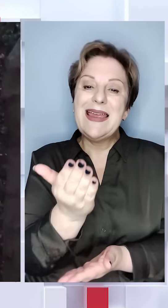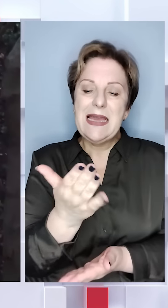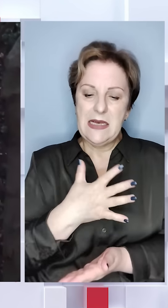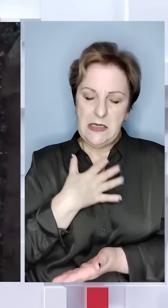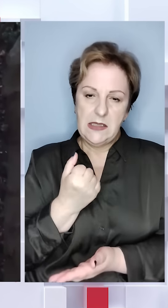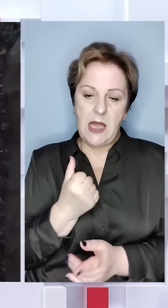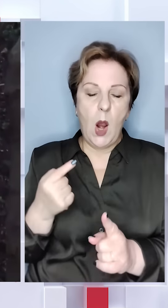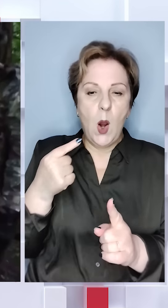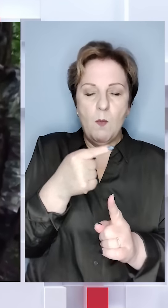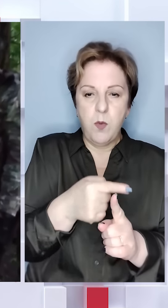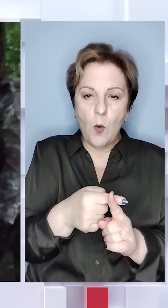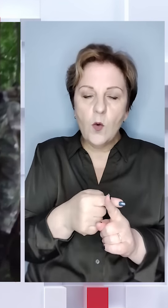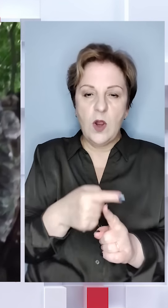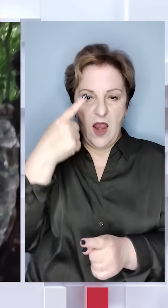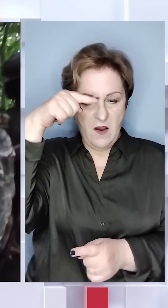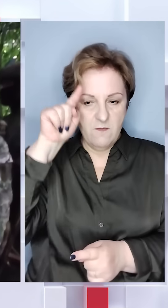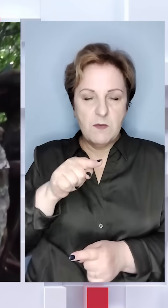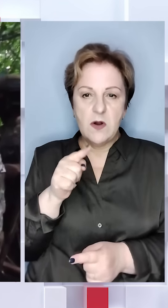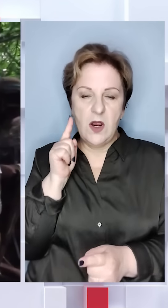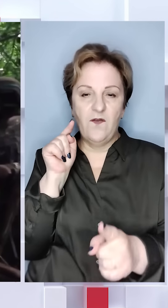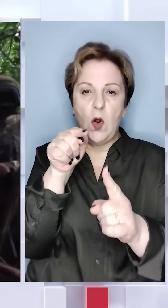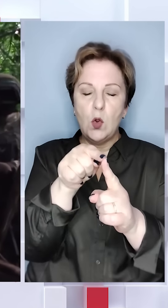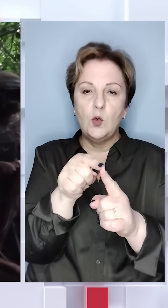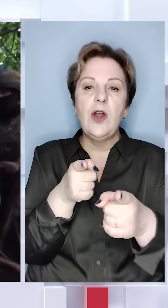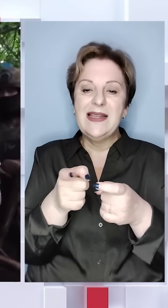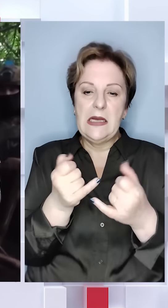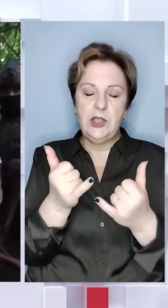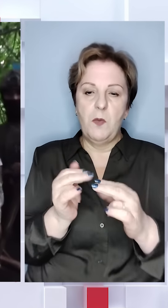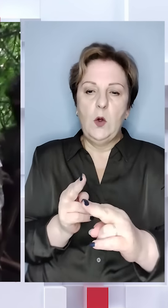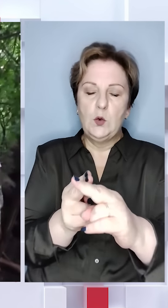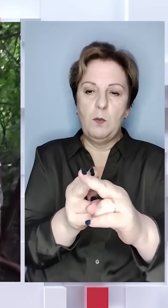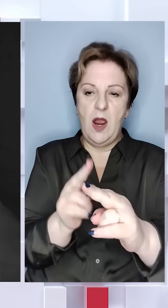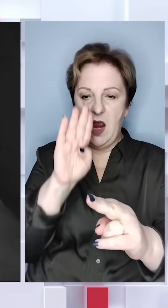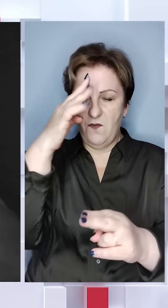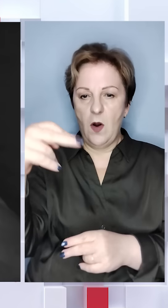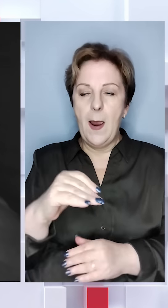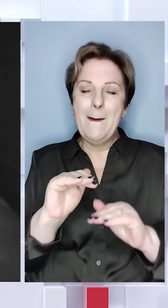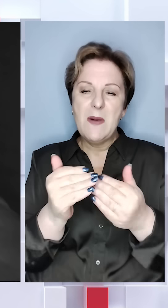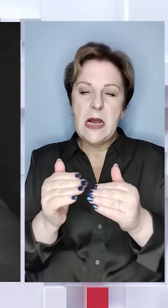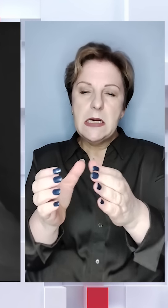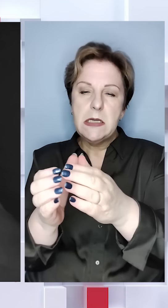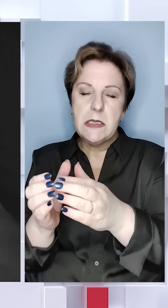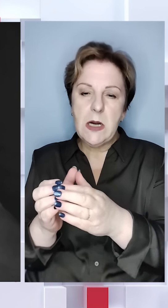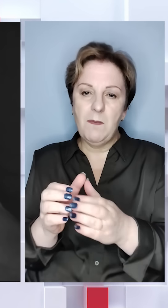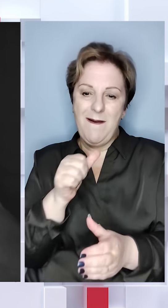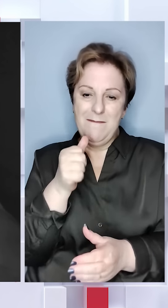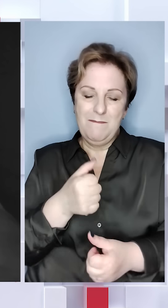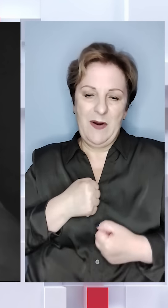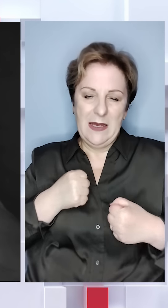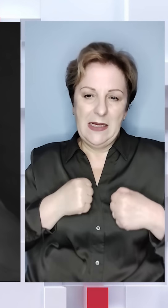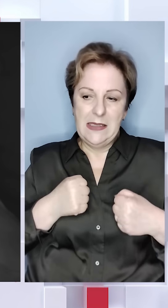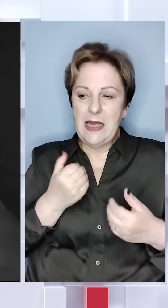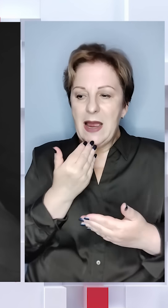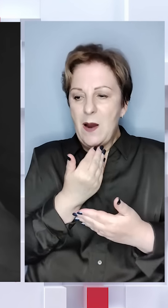їх стійкість, помножена на вміння влучно стріляти, тепер зупиняє ворожу піхоту. Мелкими групами, але витаються,